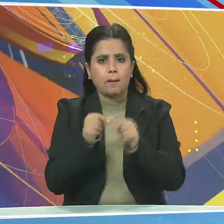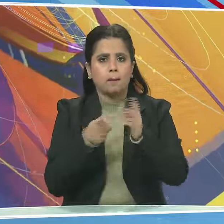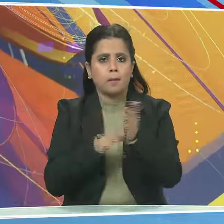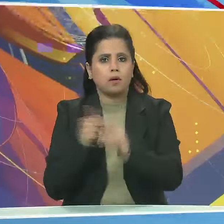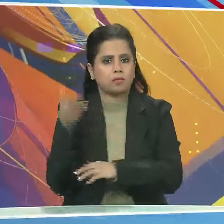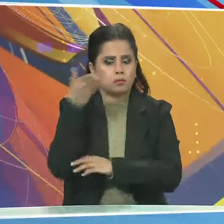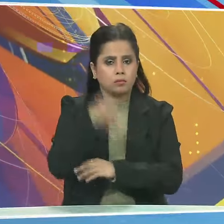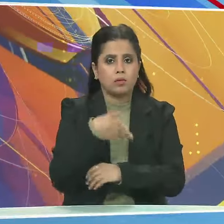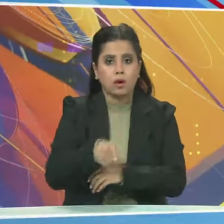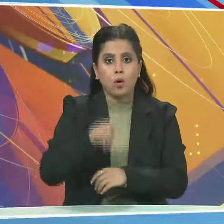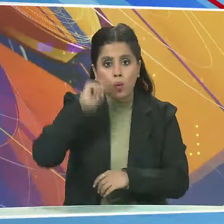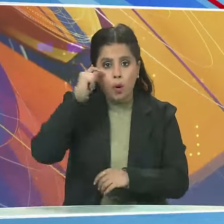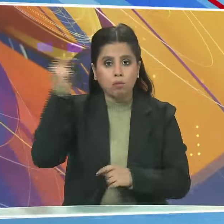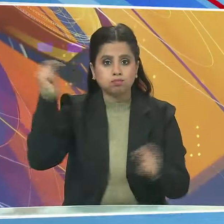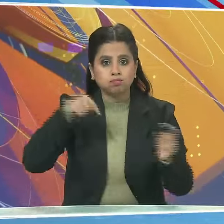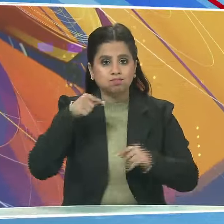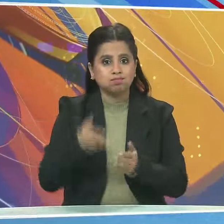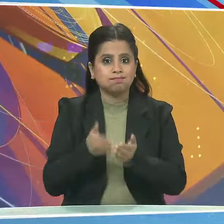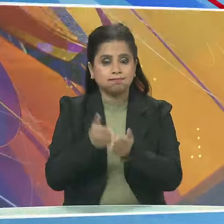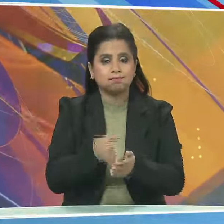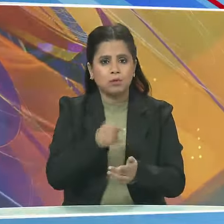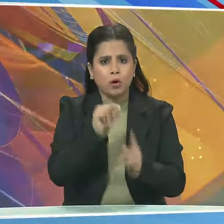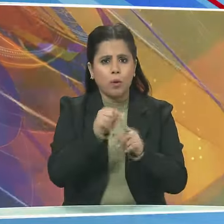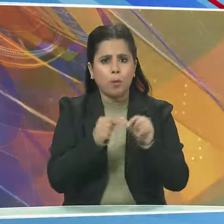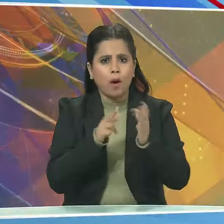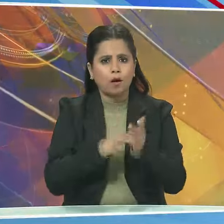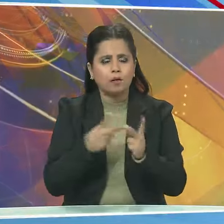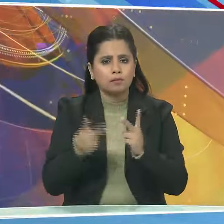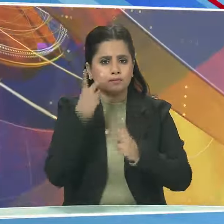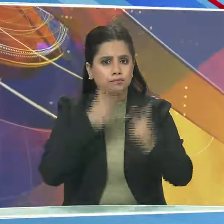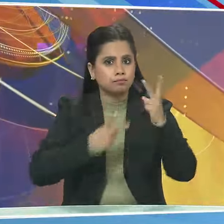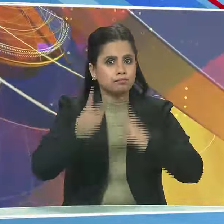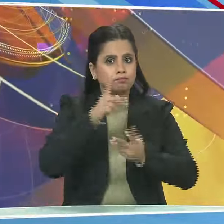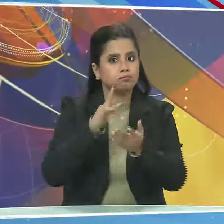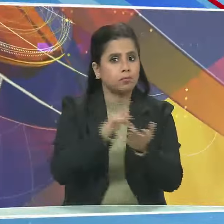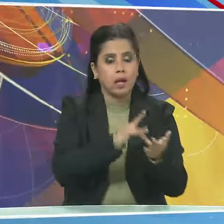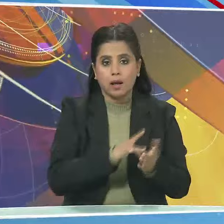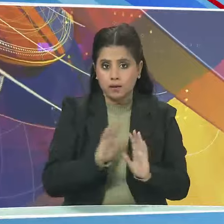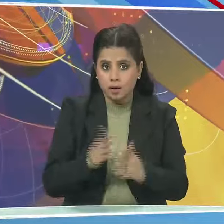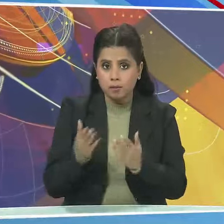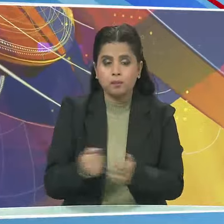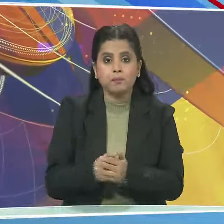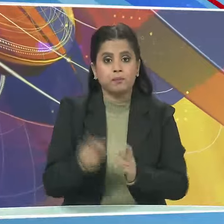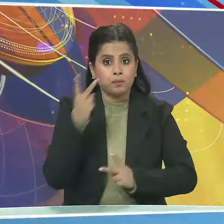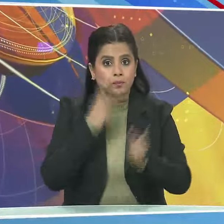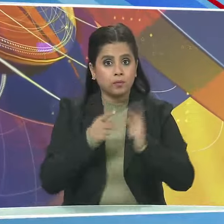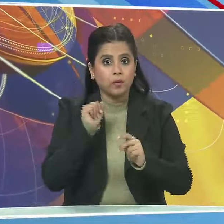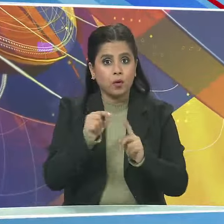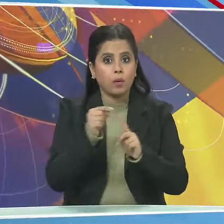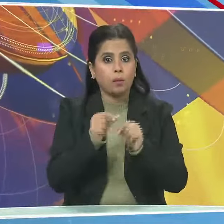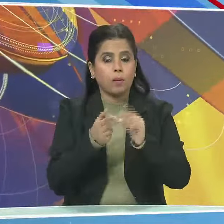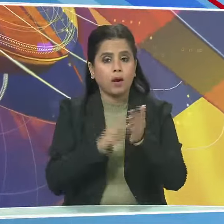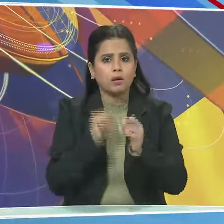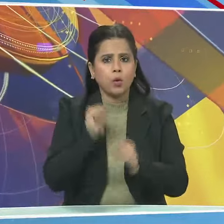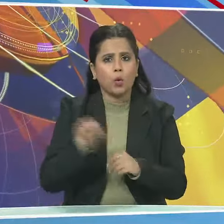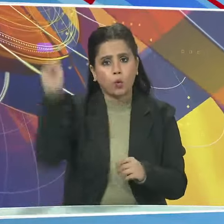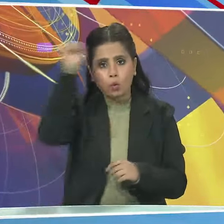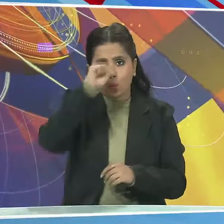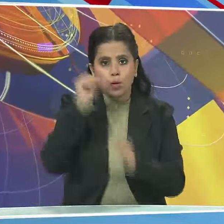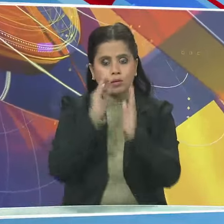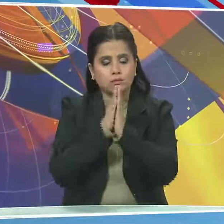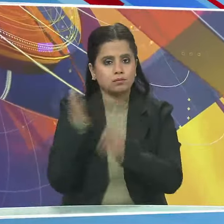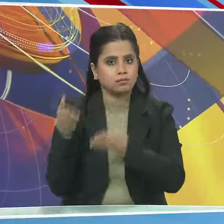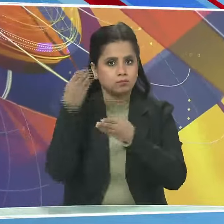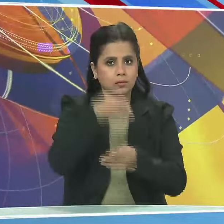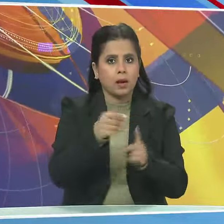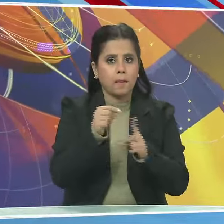सवार विदेशी सैलानी पठना के तेहासिक स्थलों का ब्रहमन कर रहे हैं पर्यटकों के पठना साहिब गुरुद्वारा पहुशने